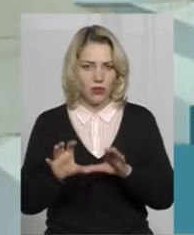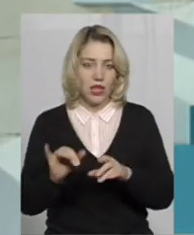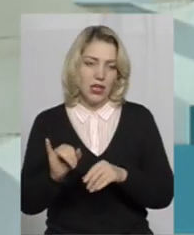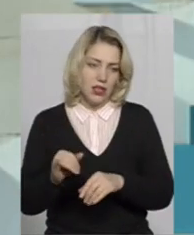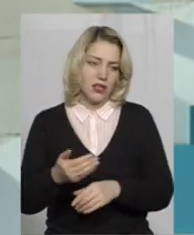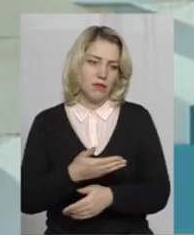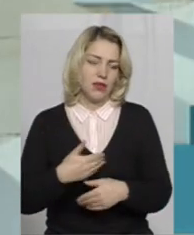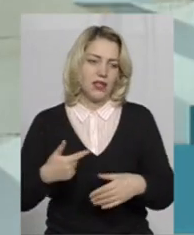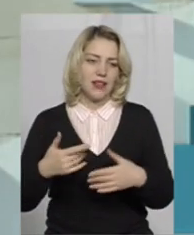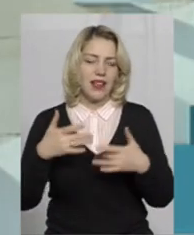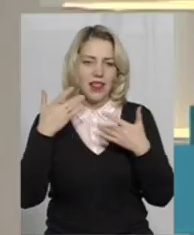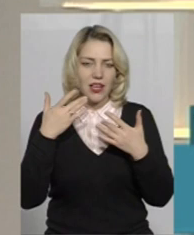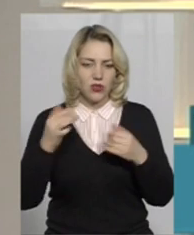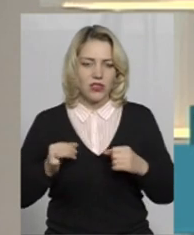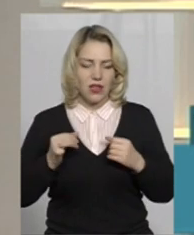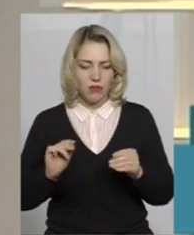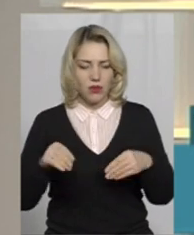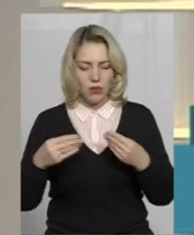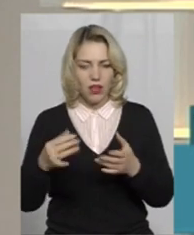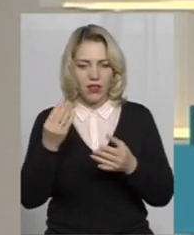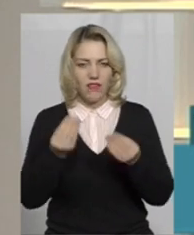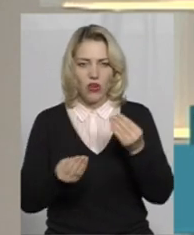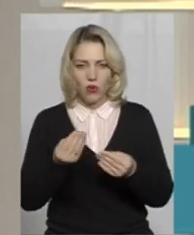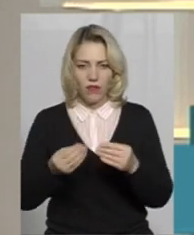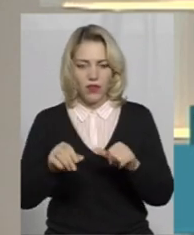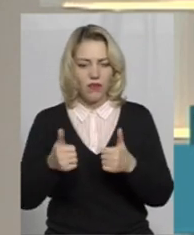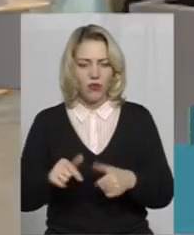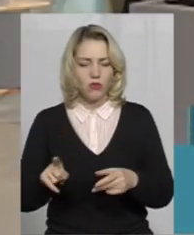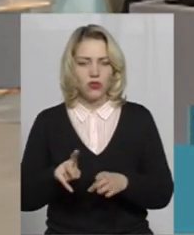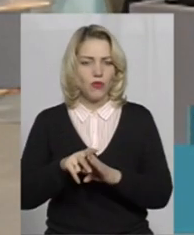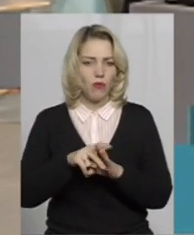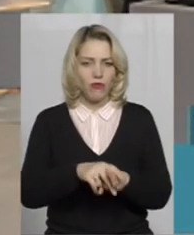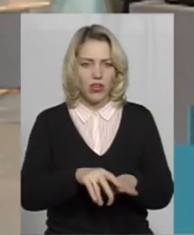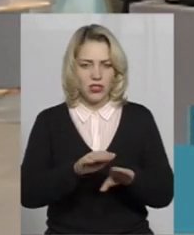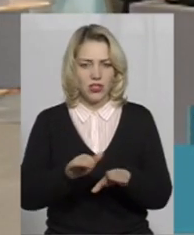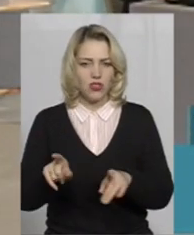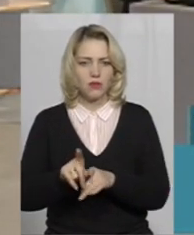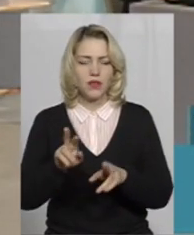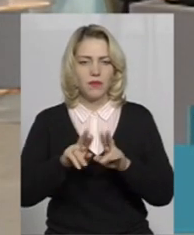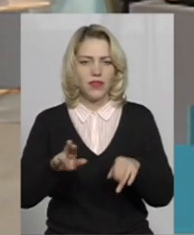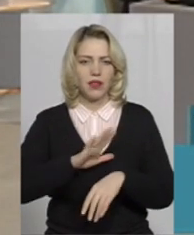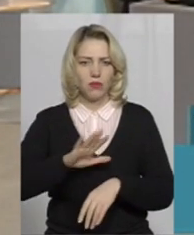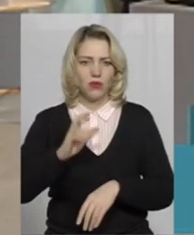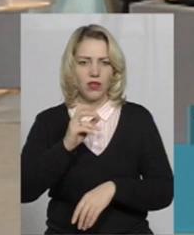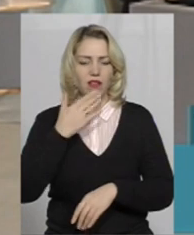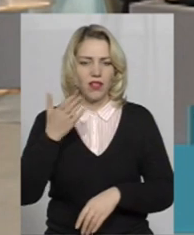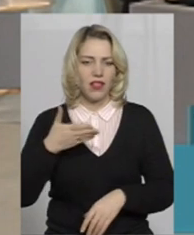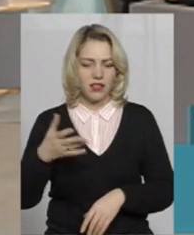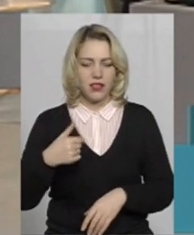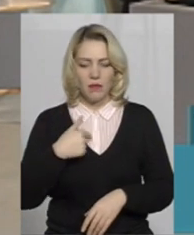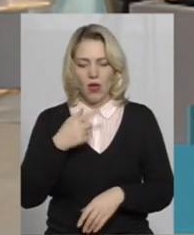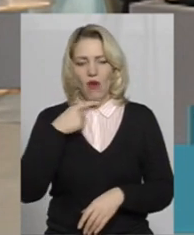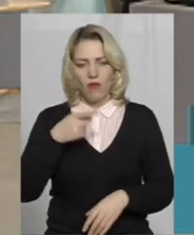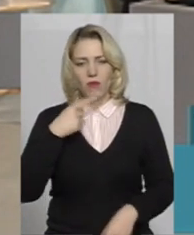намагаємося це дуже легко подати, знову ж таки, в ігровій формі, для того, щоб не обтяжувати дітей, щоб це не була субуба лекція, що ми говоримо, всі мовчать.